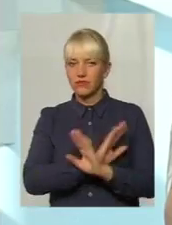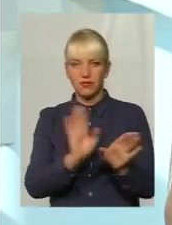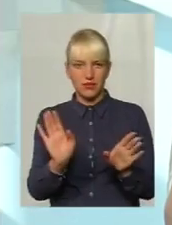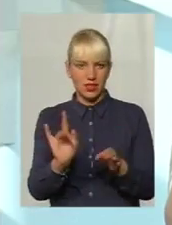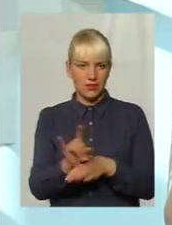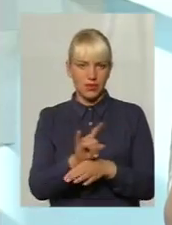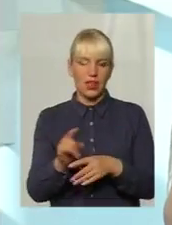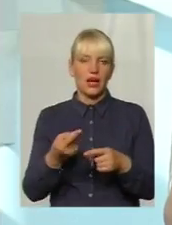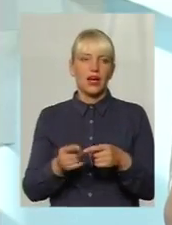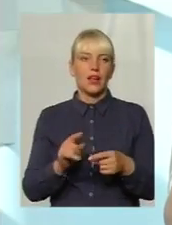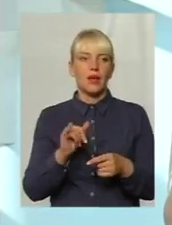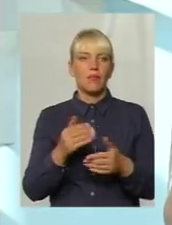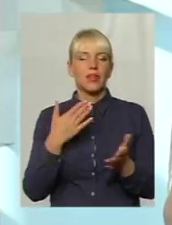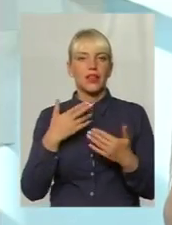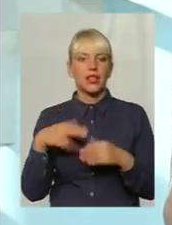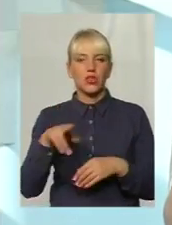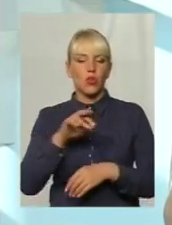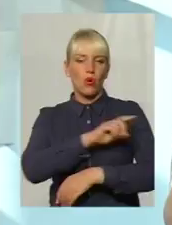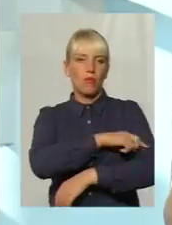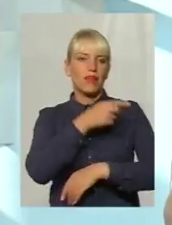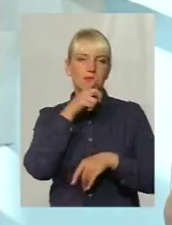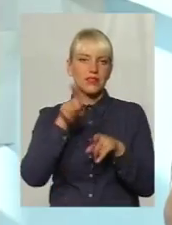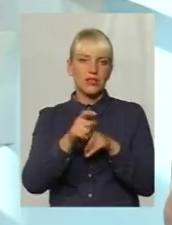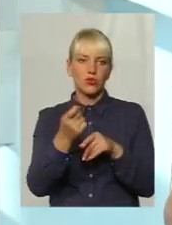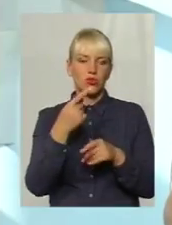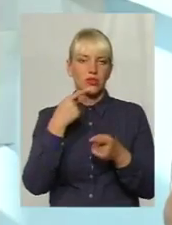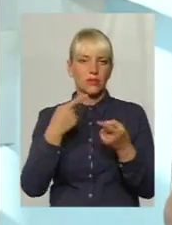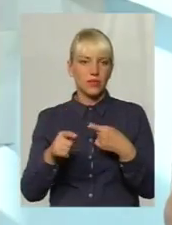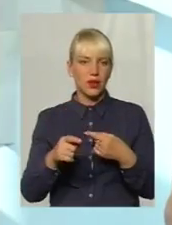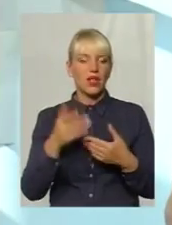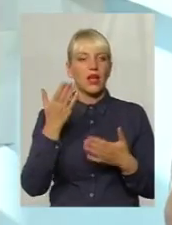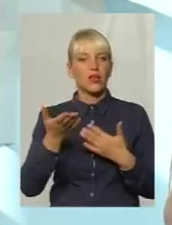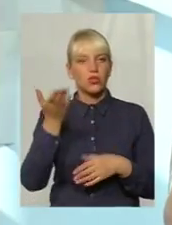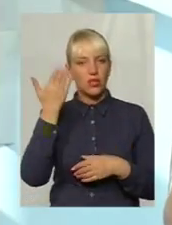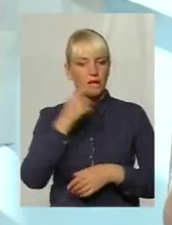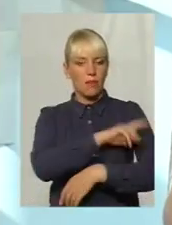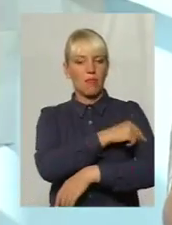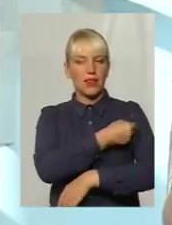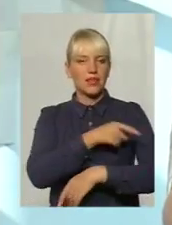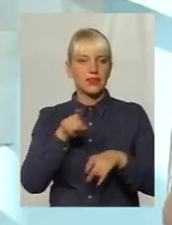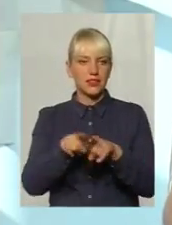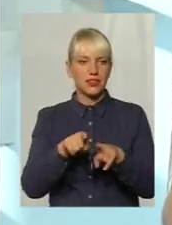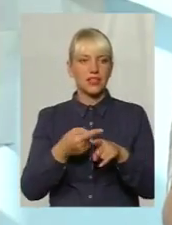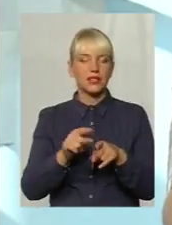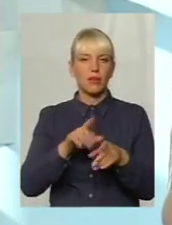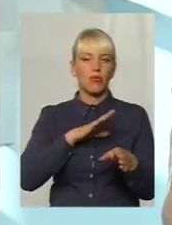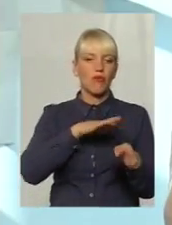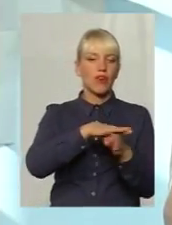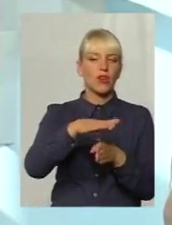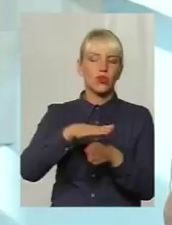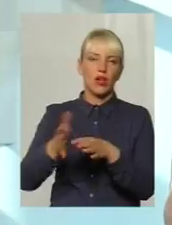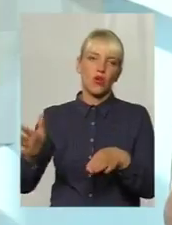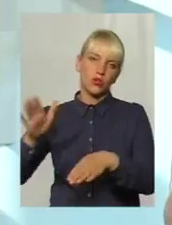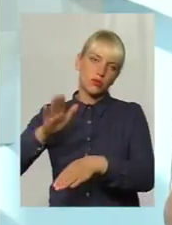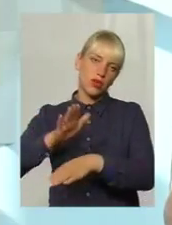підхід до медсестри трошки міняється. Якщо раніше медсестра це була як виконавиця розпоряджень лікаря, то